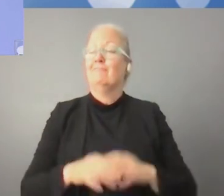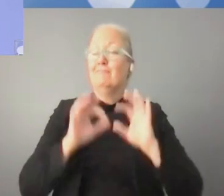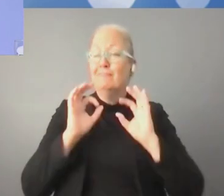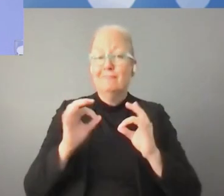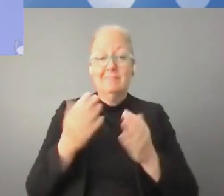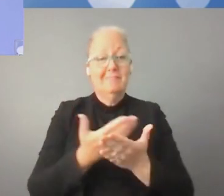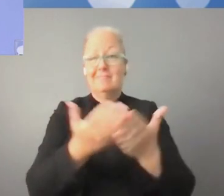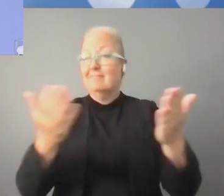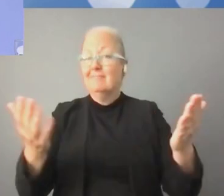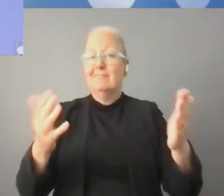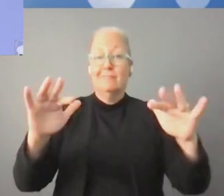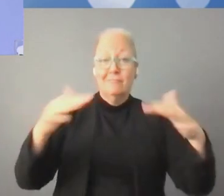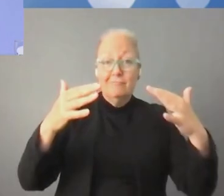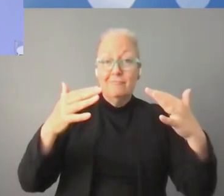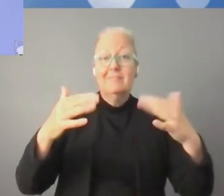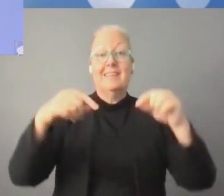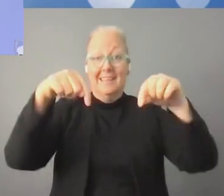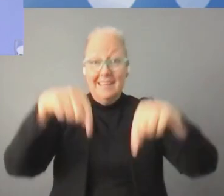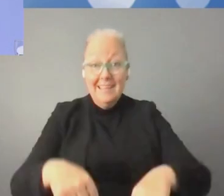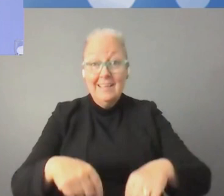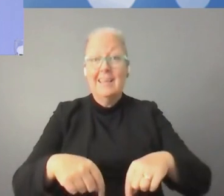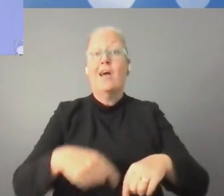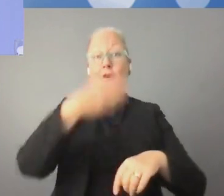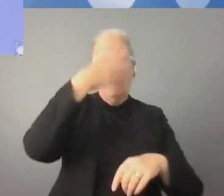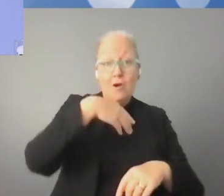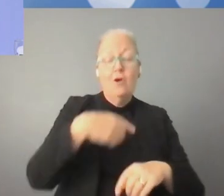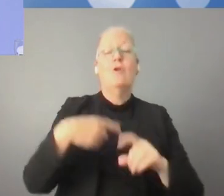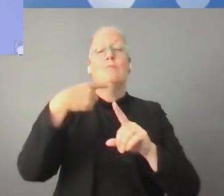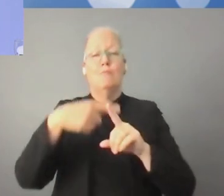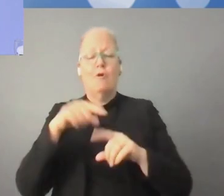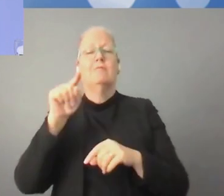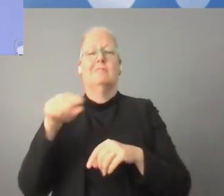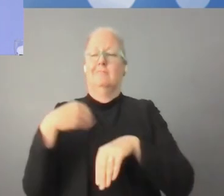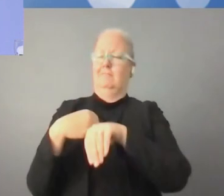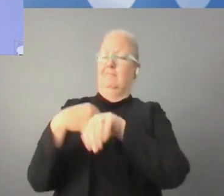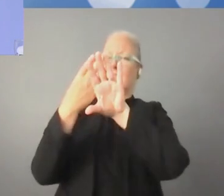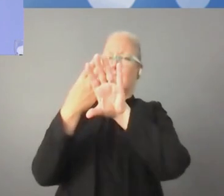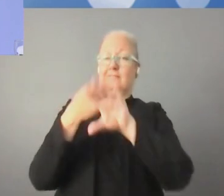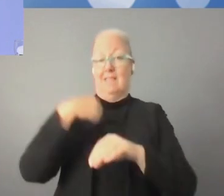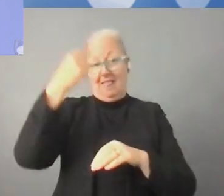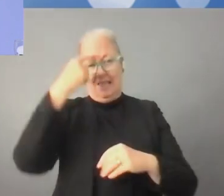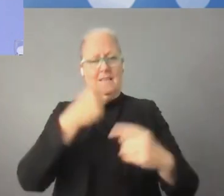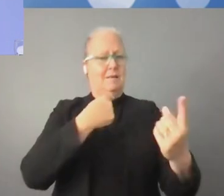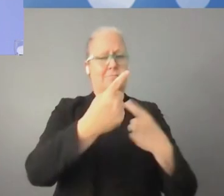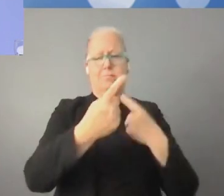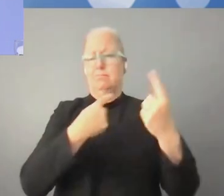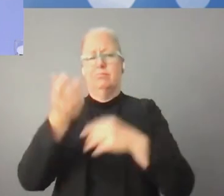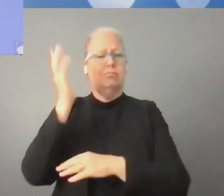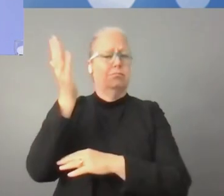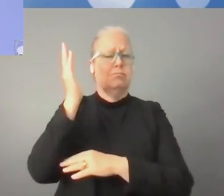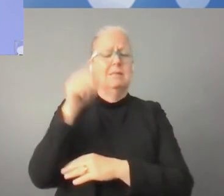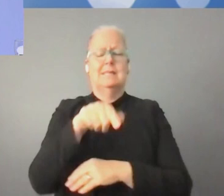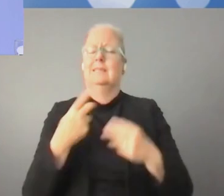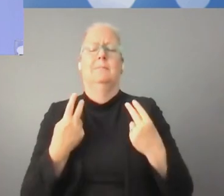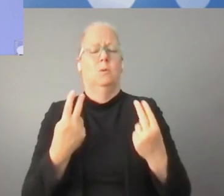موجودة معكم وسعيدة أمام هذا الحفل